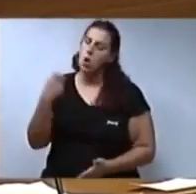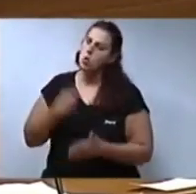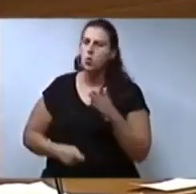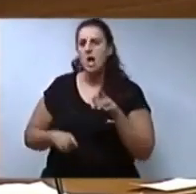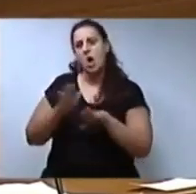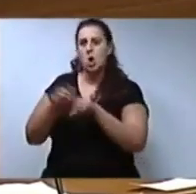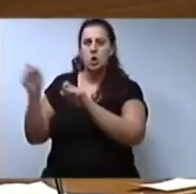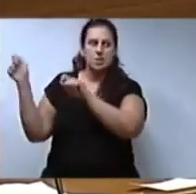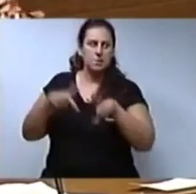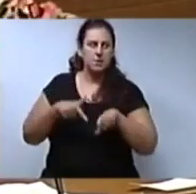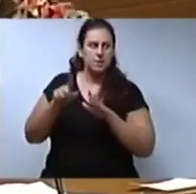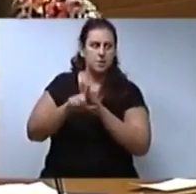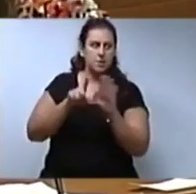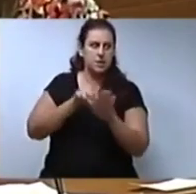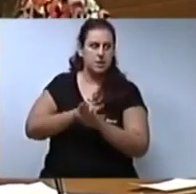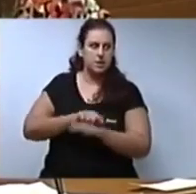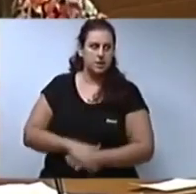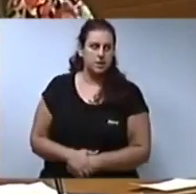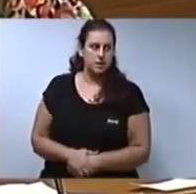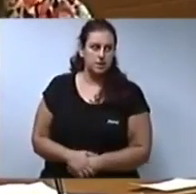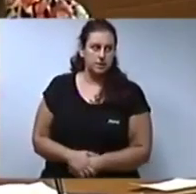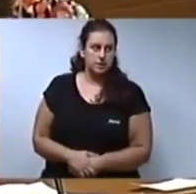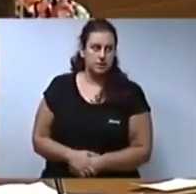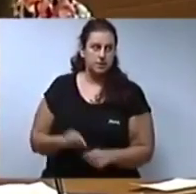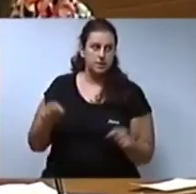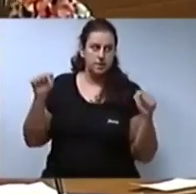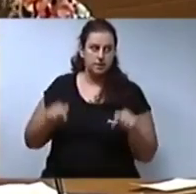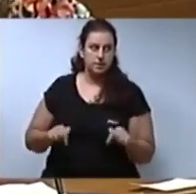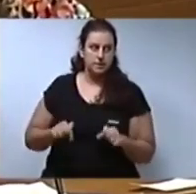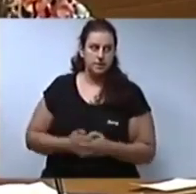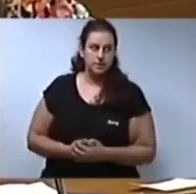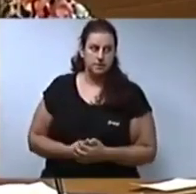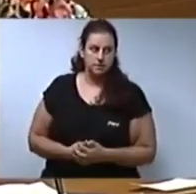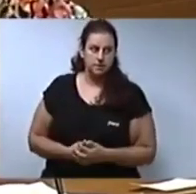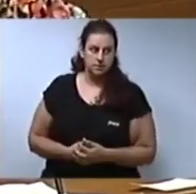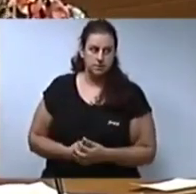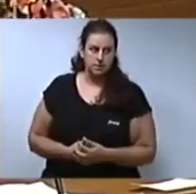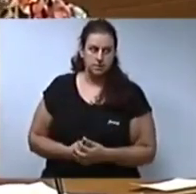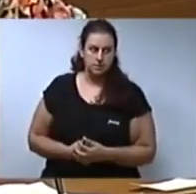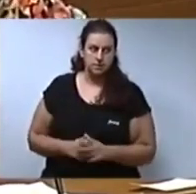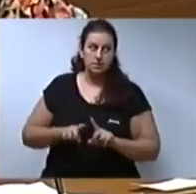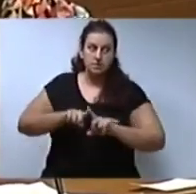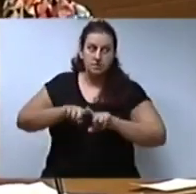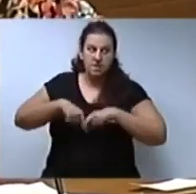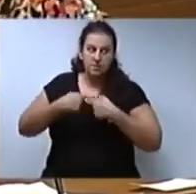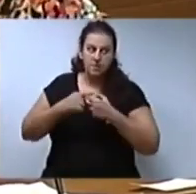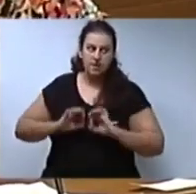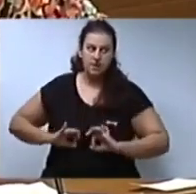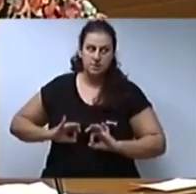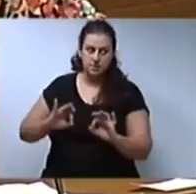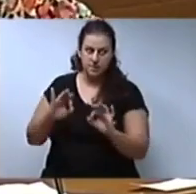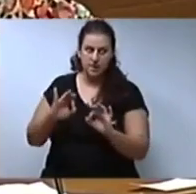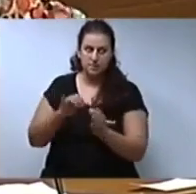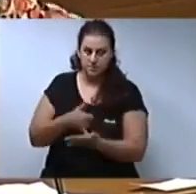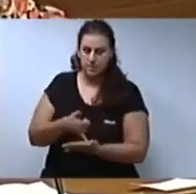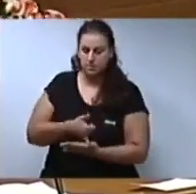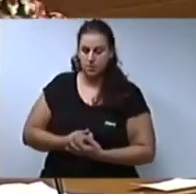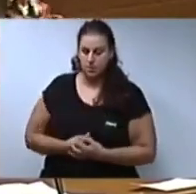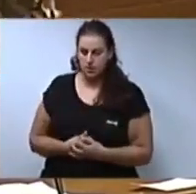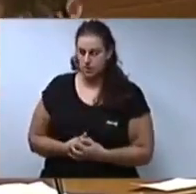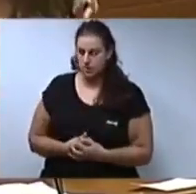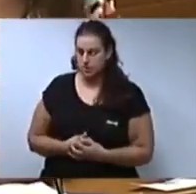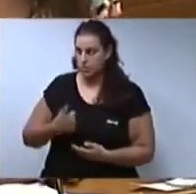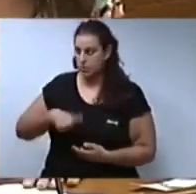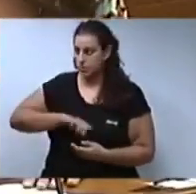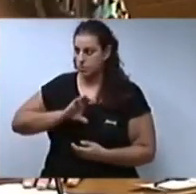immigració i legal i els menys. Són estes, són estes principalment les famílies especialment desfavorides del